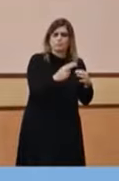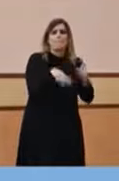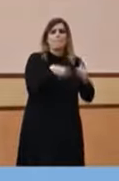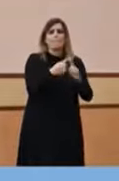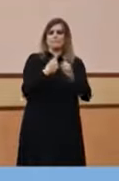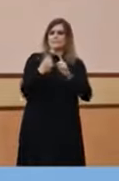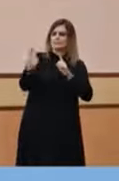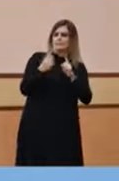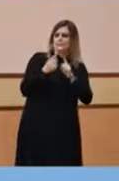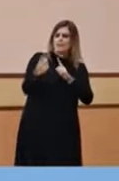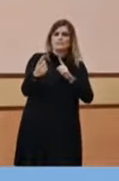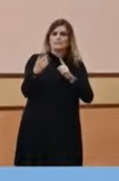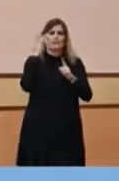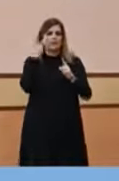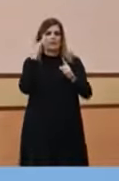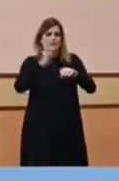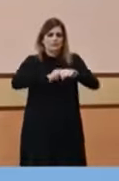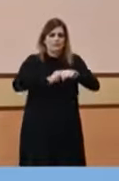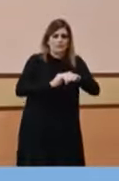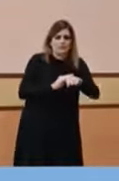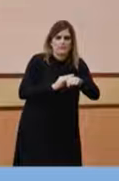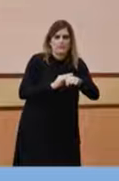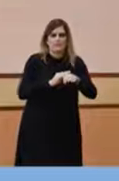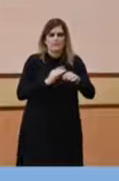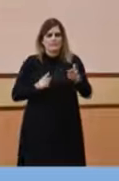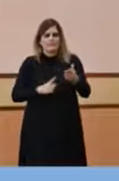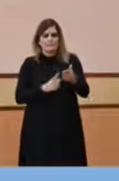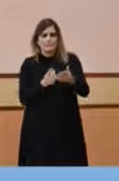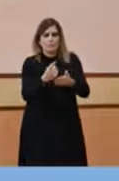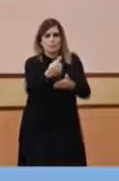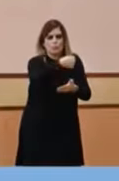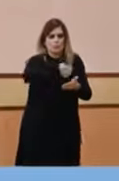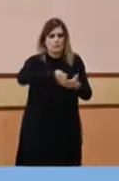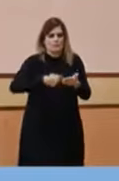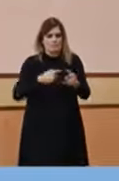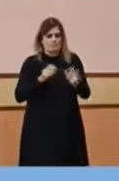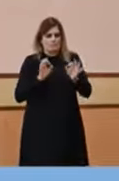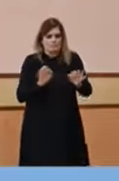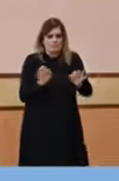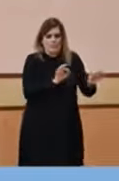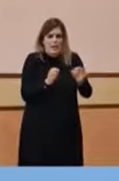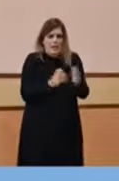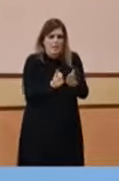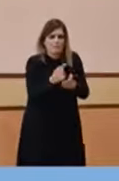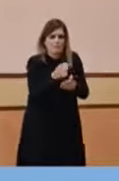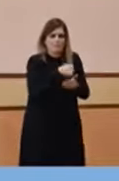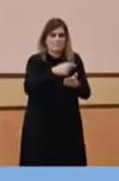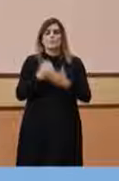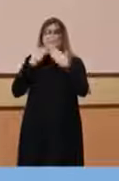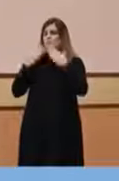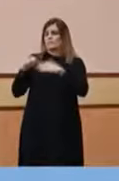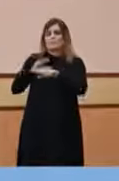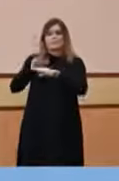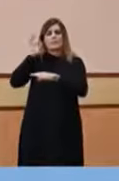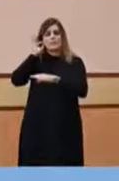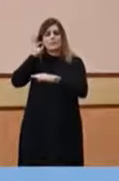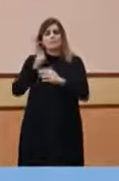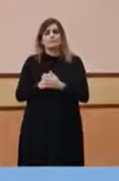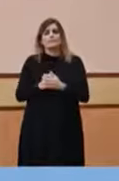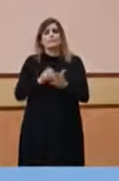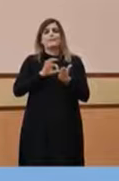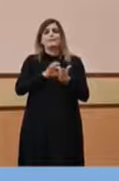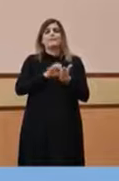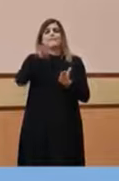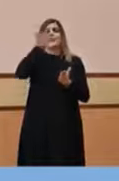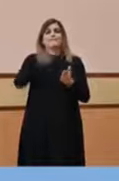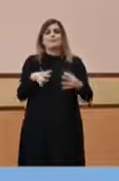el gel hidroalcohòlic, el circuit diferenciat d'entrada i sortida. Totes aquestes mesures que vostès saben també. Des del Servei Català de la